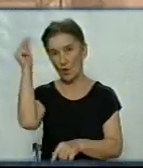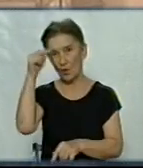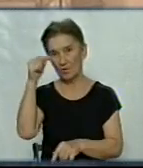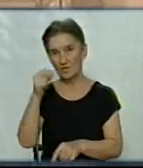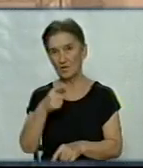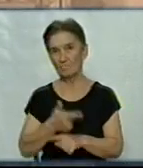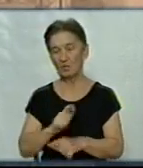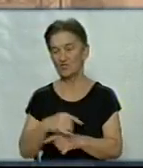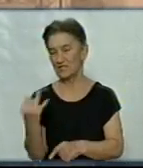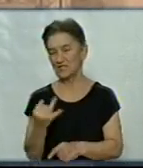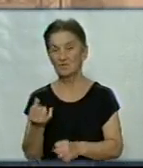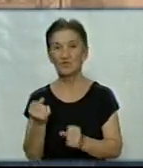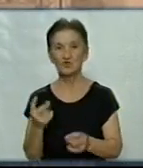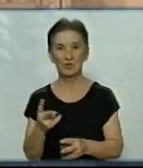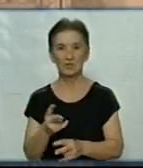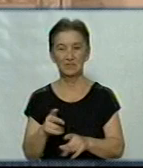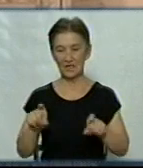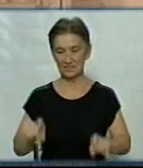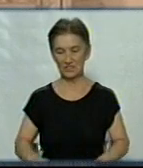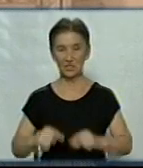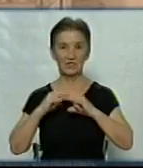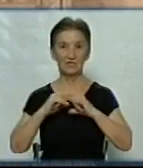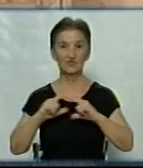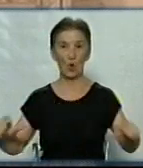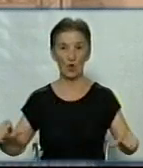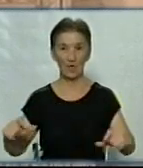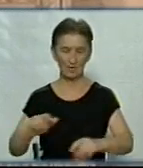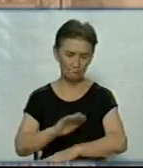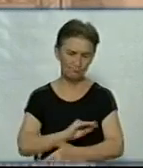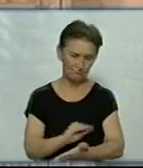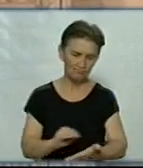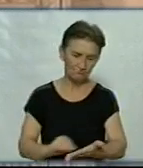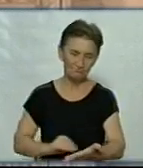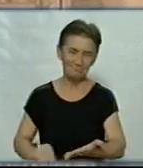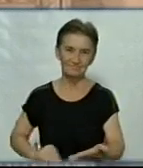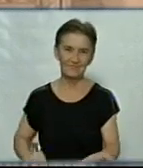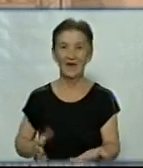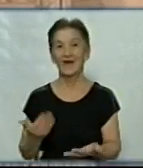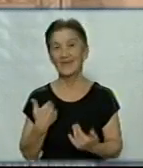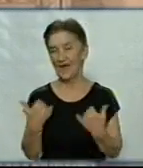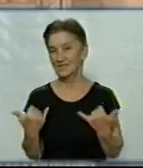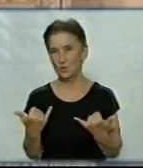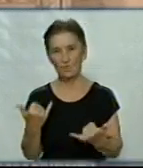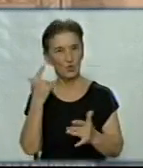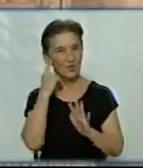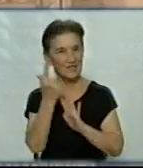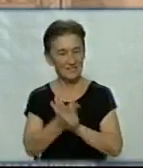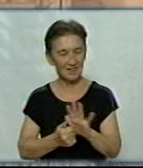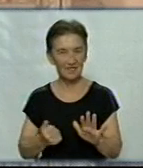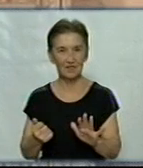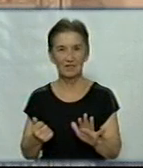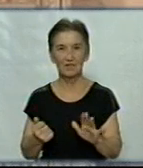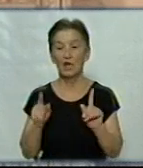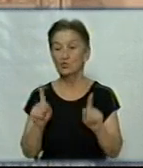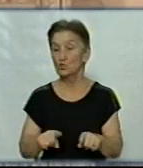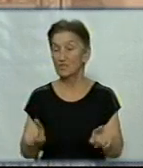набагато цікавіше, ніж сидіти в школі за партию, писати якісь конспекти. Я сьогодні дізналася те,